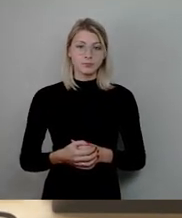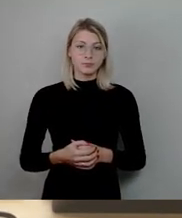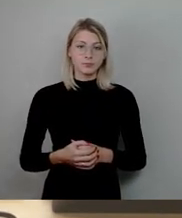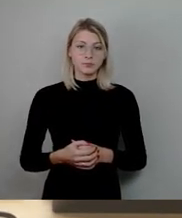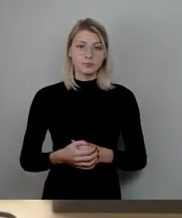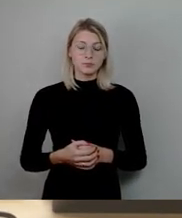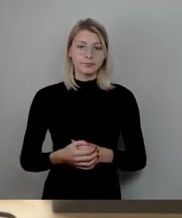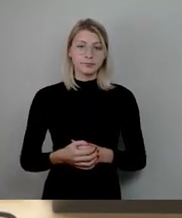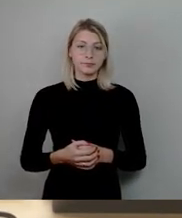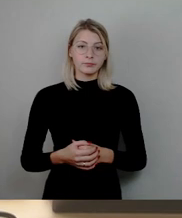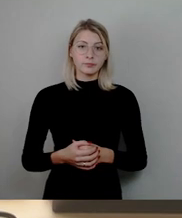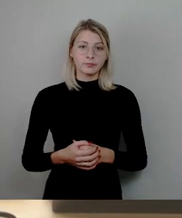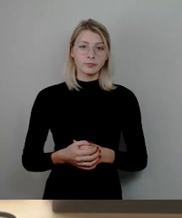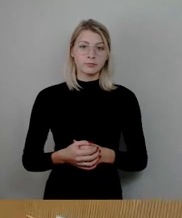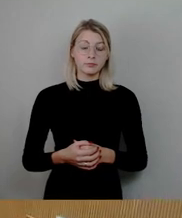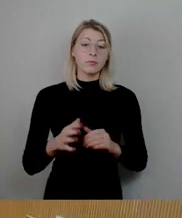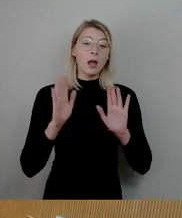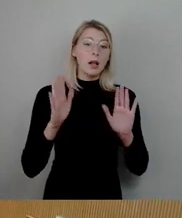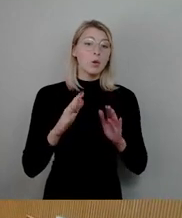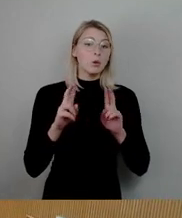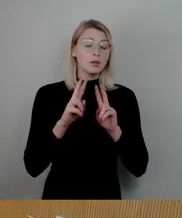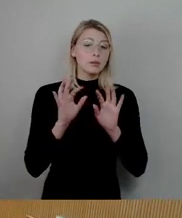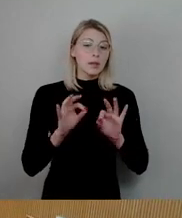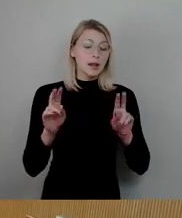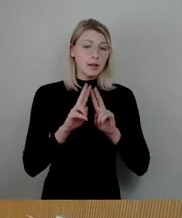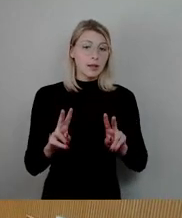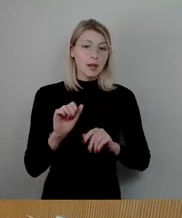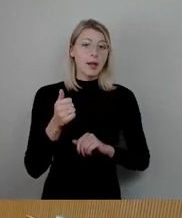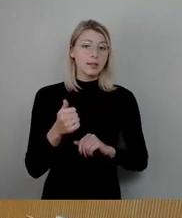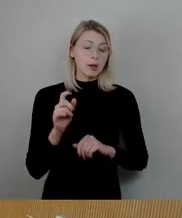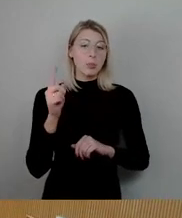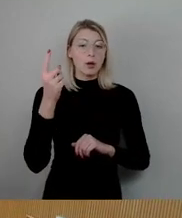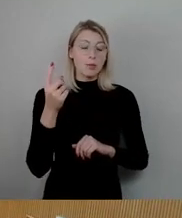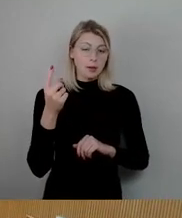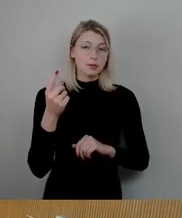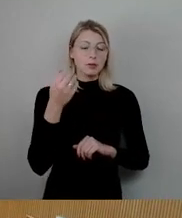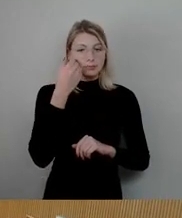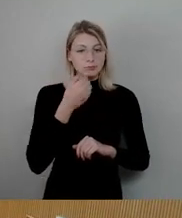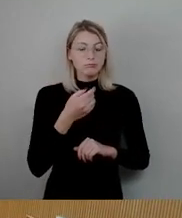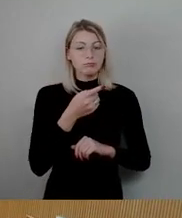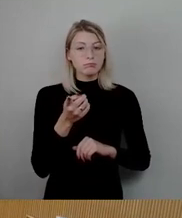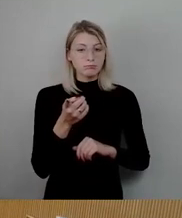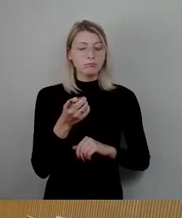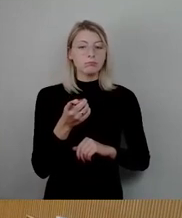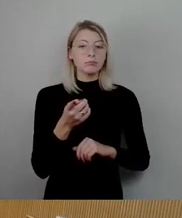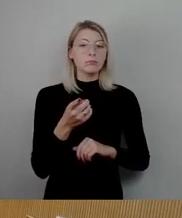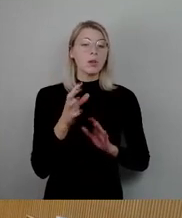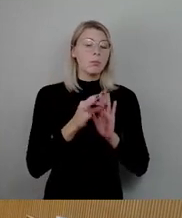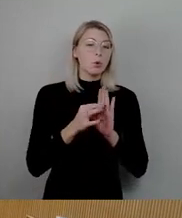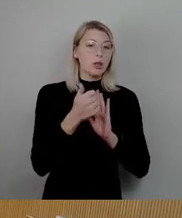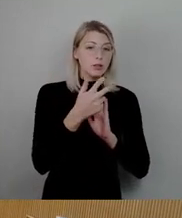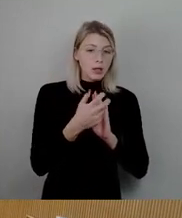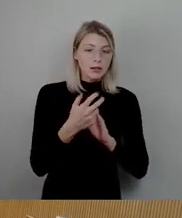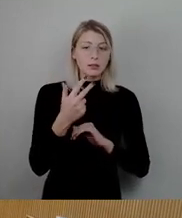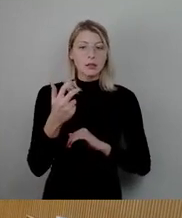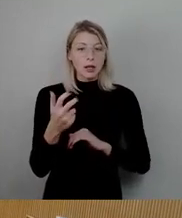Hallo, sehr geehrter erster Bürgermeister, ich würde beantragen, die Punkte 30 und 31 in einer Debatte zu behandeln, weil die wurden auch im Ausschuss